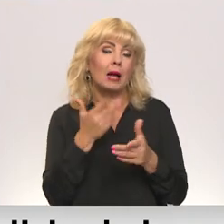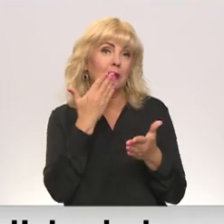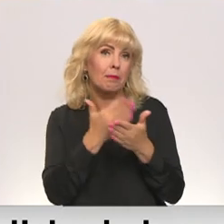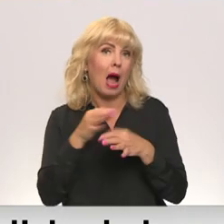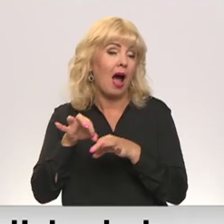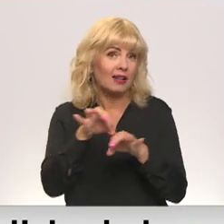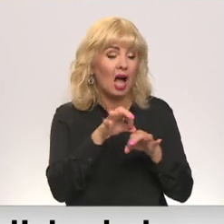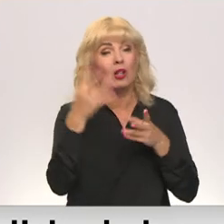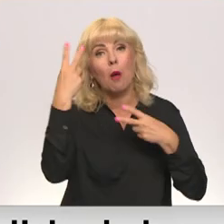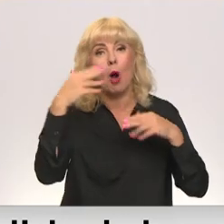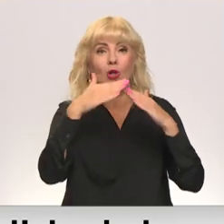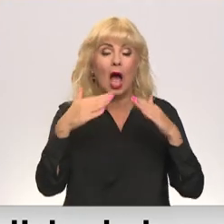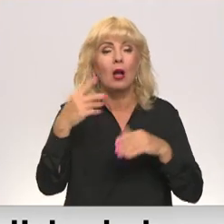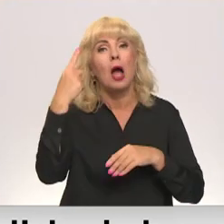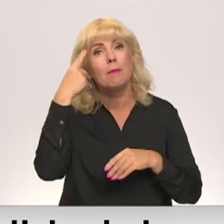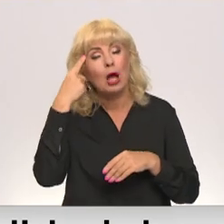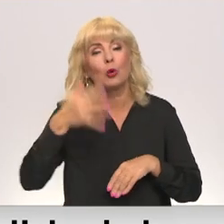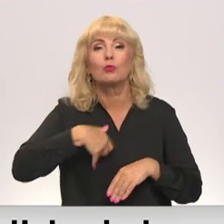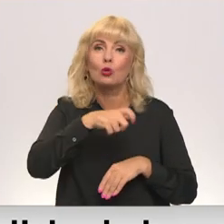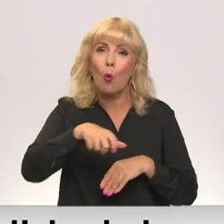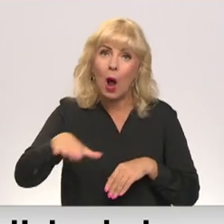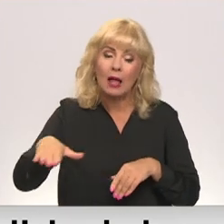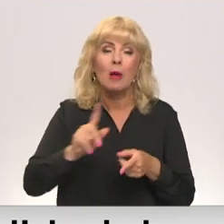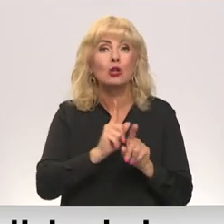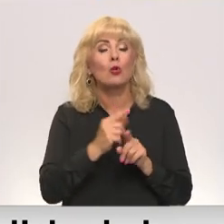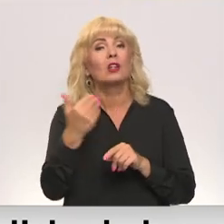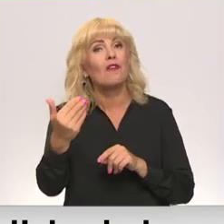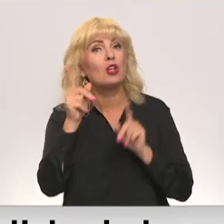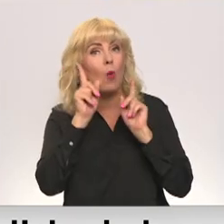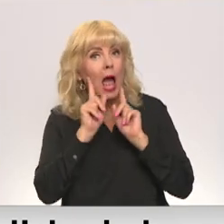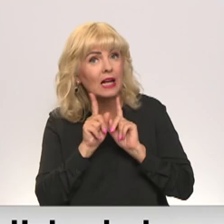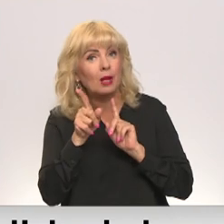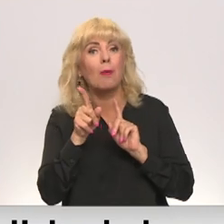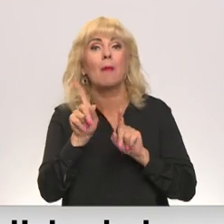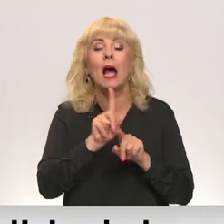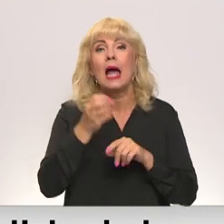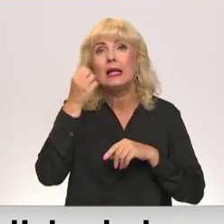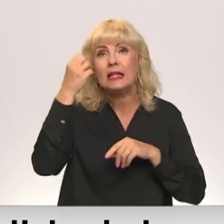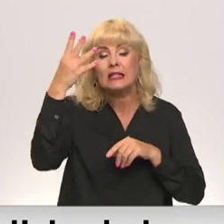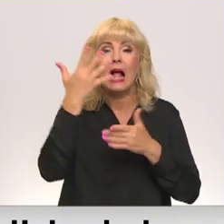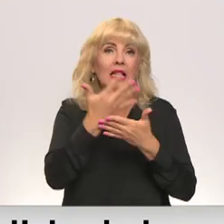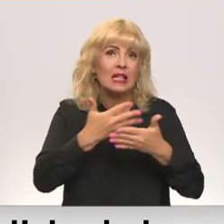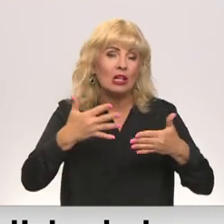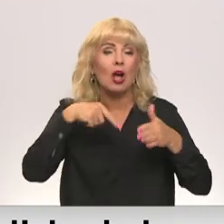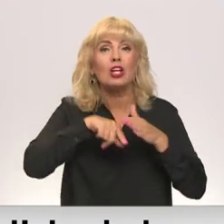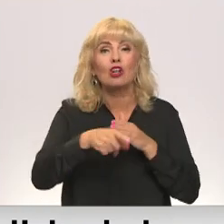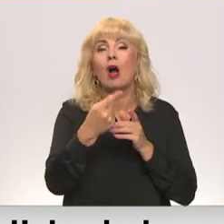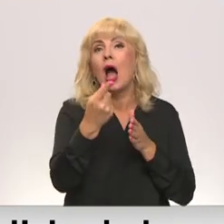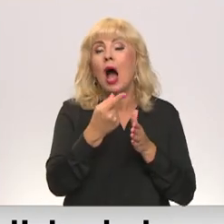modernu ēku, kurā padomāts gan par skolēnu, gan skolotāju ērtībām. Darbojas displeju tīklis un iekšējā apziņošana.